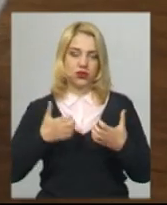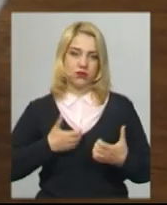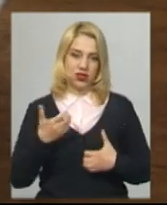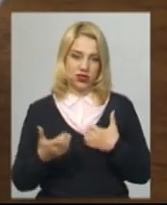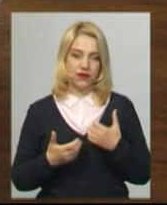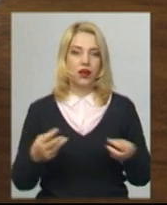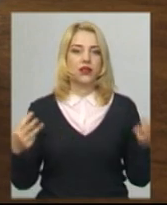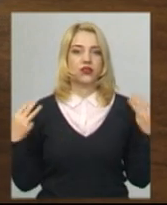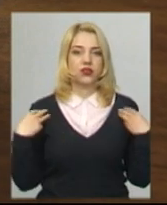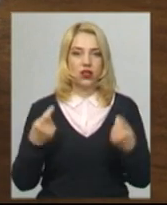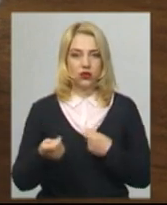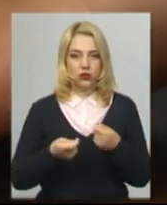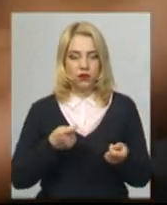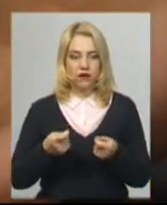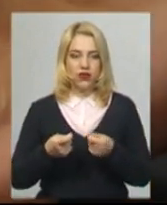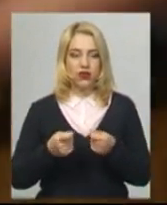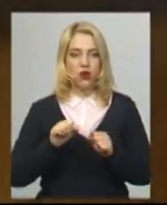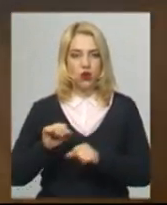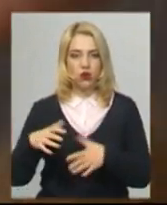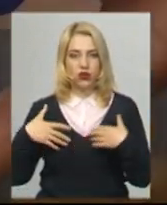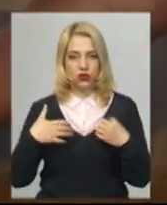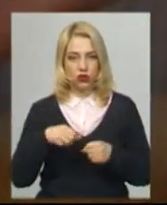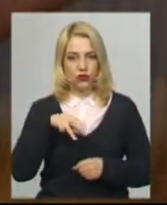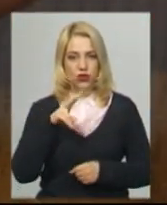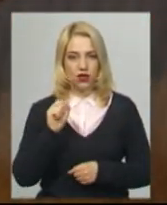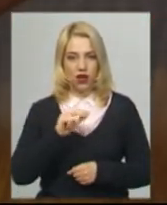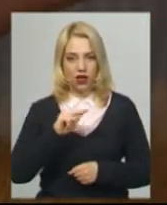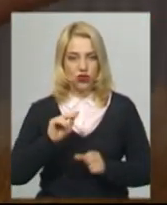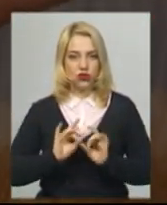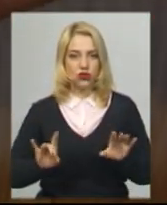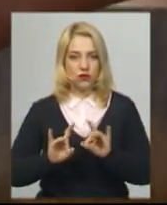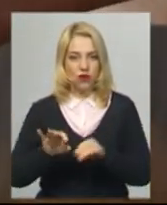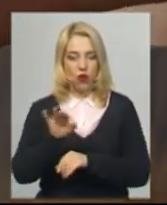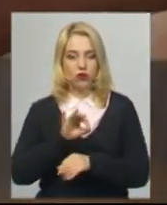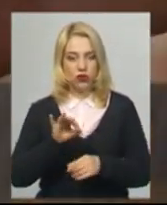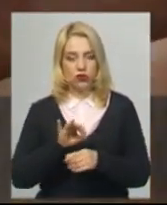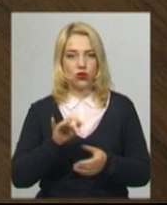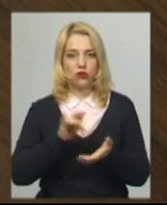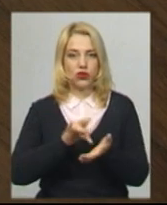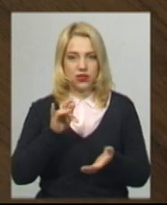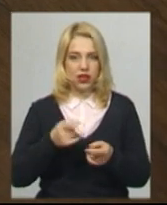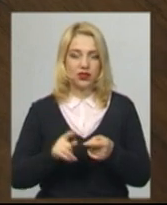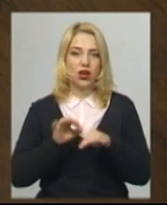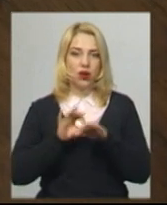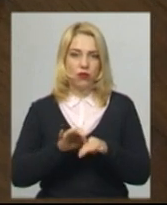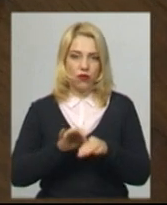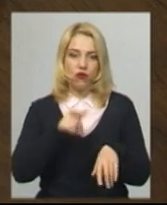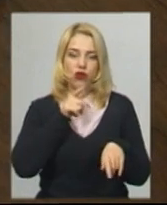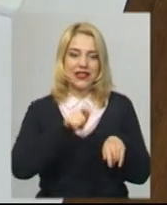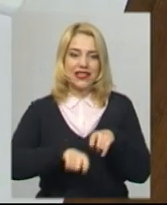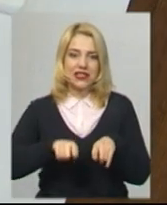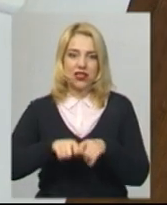Начальник управління охорони здоров'я Хмельницької міської ради Борис Ткач розповідає, в обласному центрі проводять тестування медпрацівників, хворих на